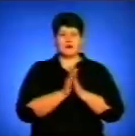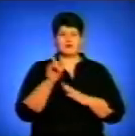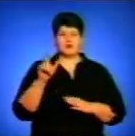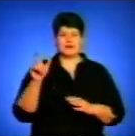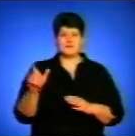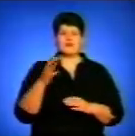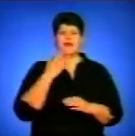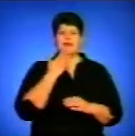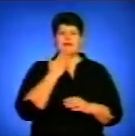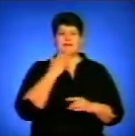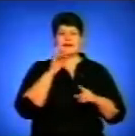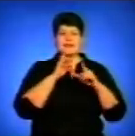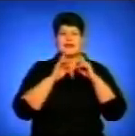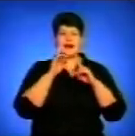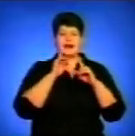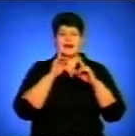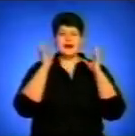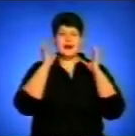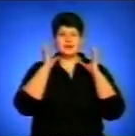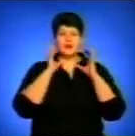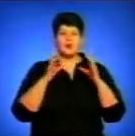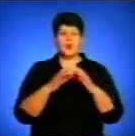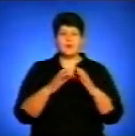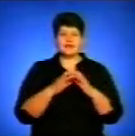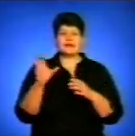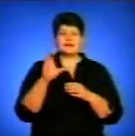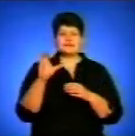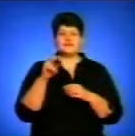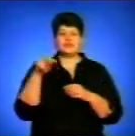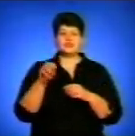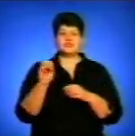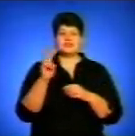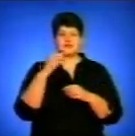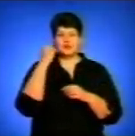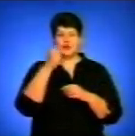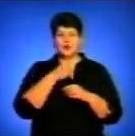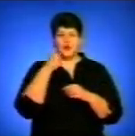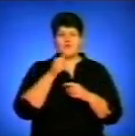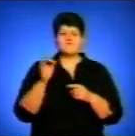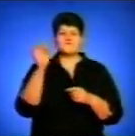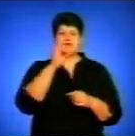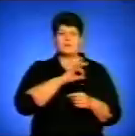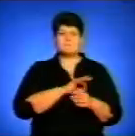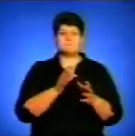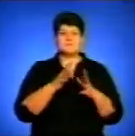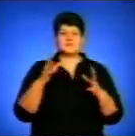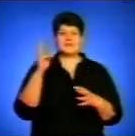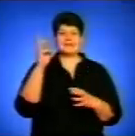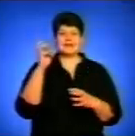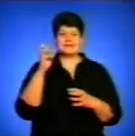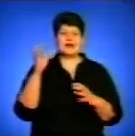Національна радіокомпанія на січень 2013 року використовує більше, як 300 радіочастор.